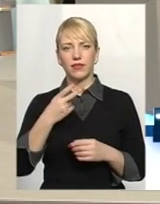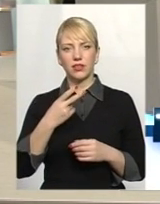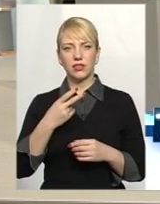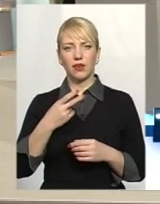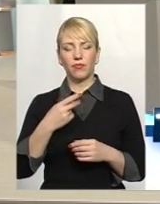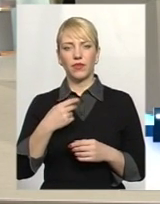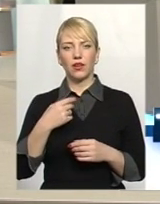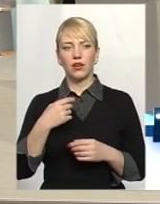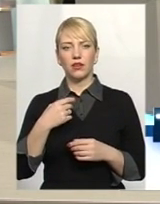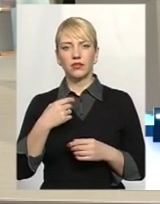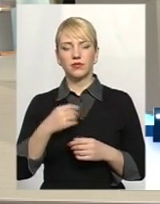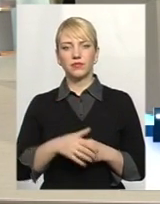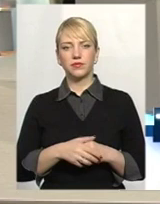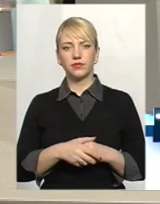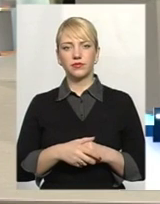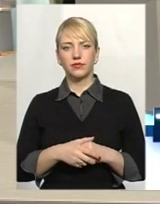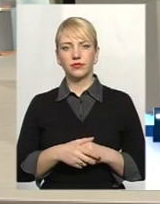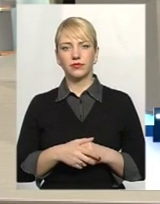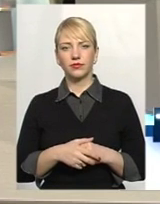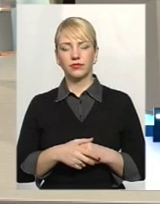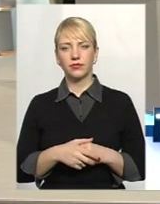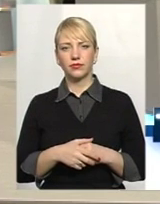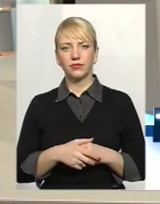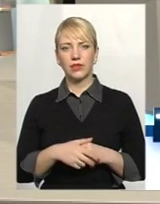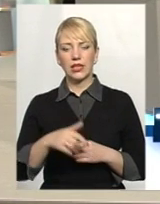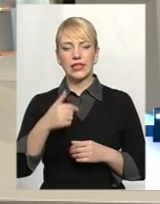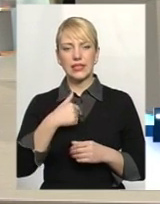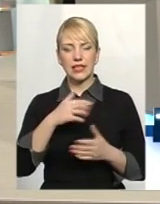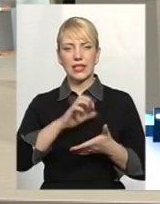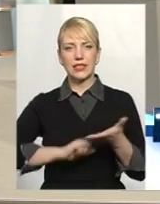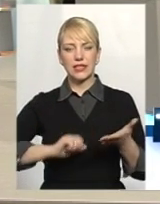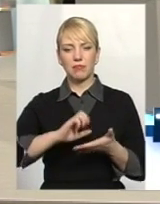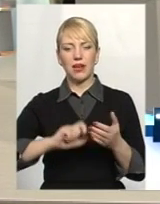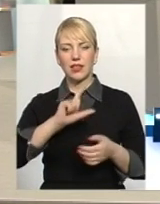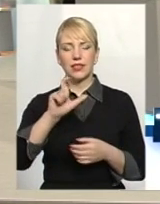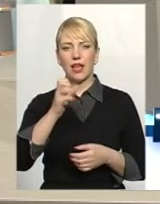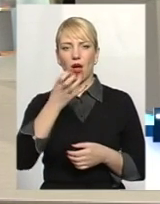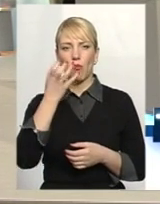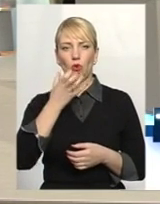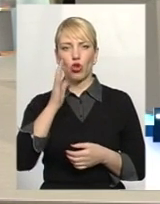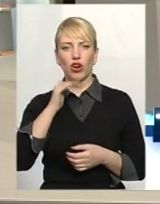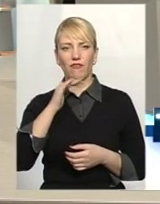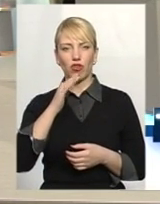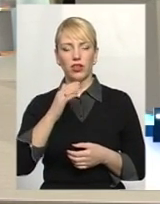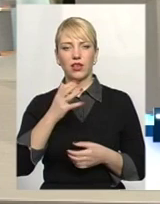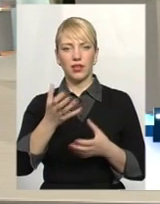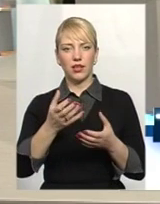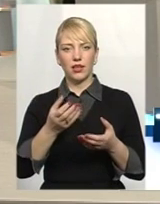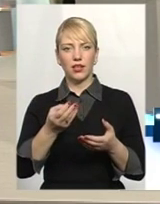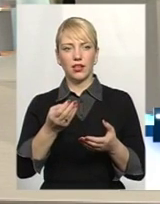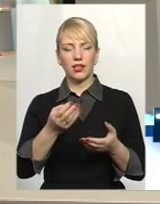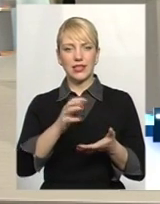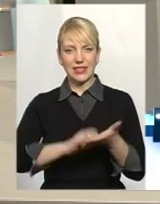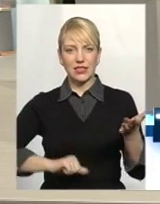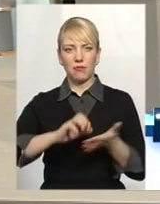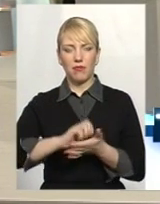навіть до чого? Знімали, знаці знімали, подогрев води знімали, так? Але